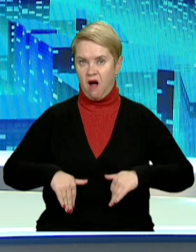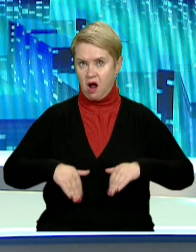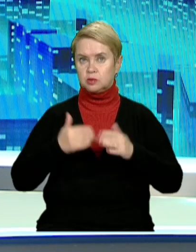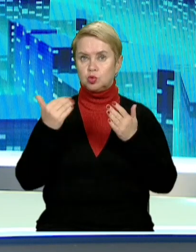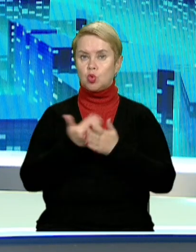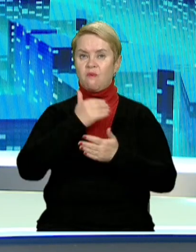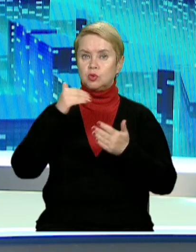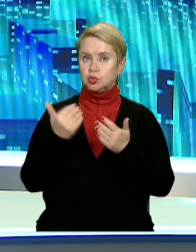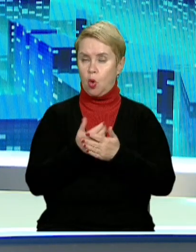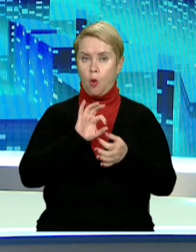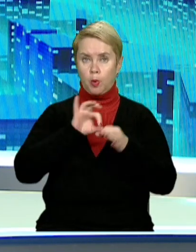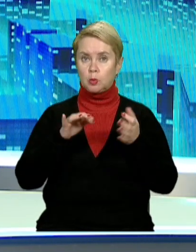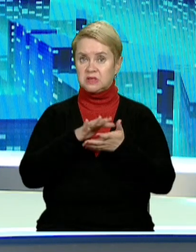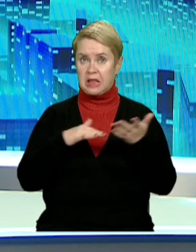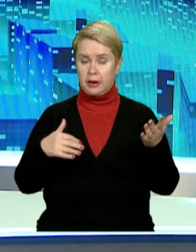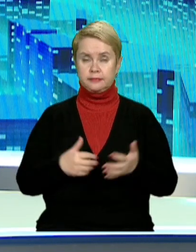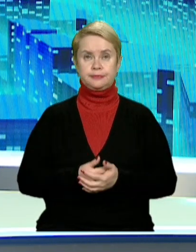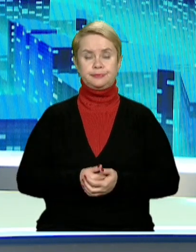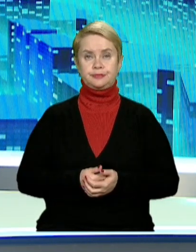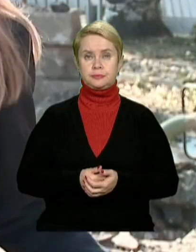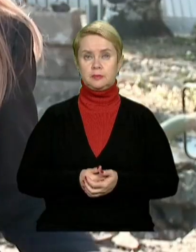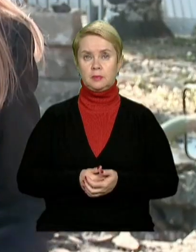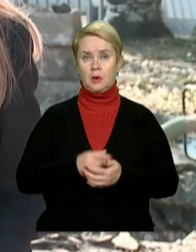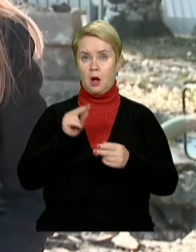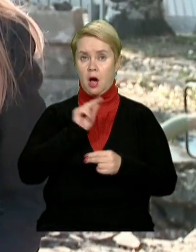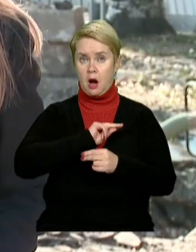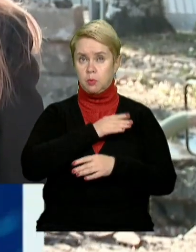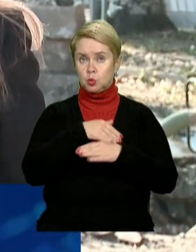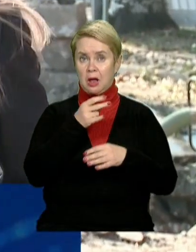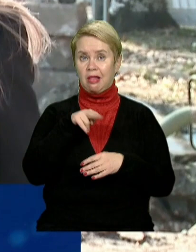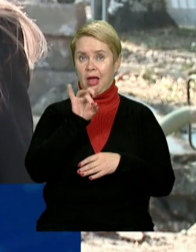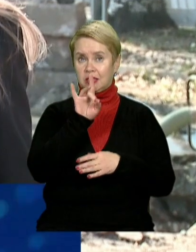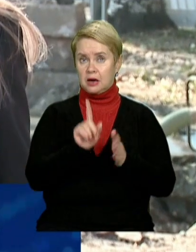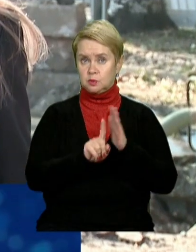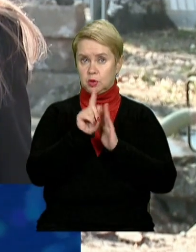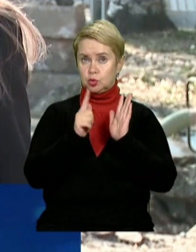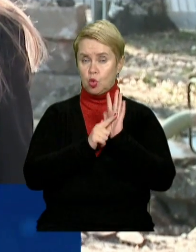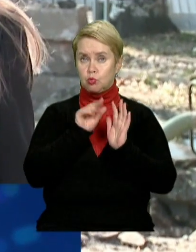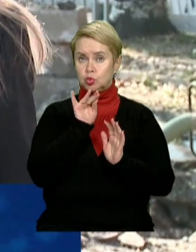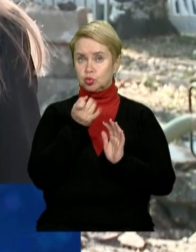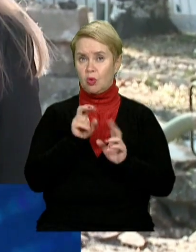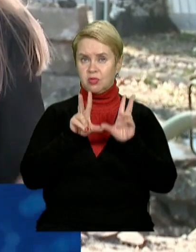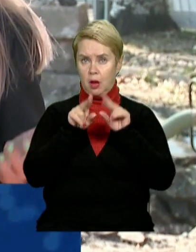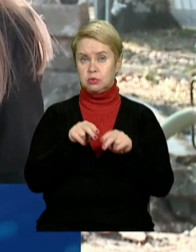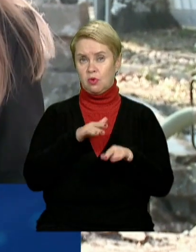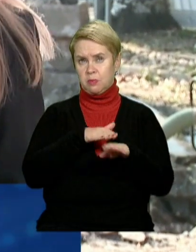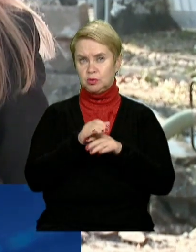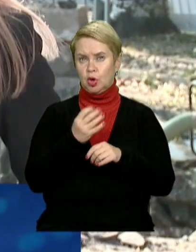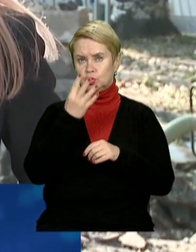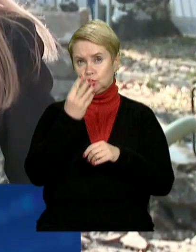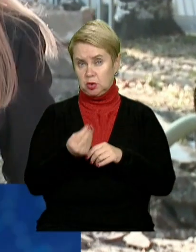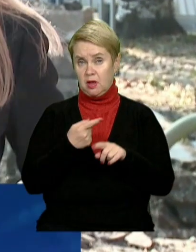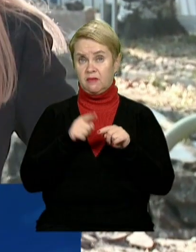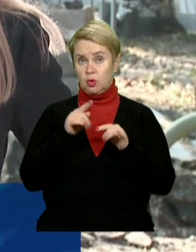знов і знов. Подробиці далі. Робота на вулиці Янтарні розпочалась 7 жовтня і обіцяли впоратися за 4